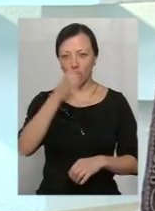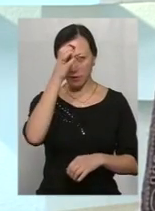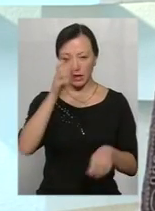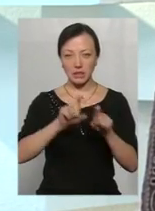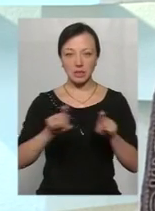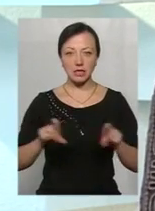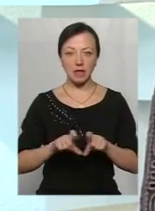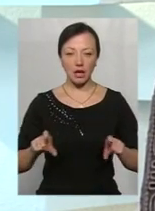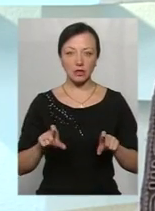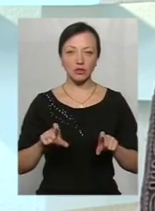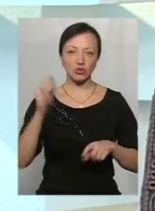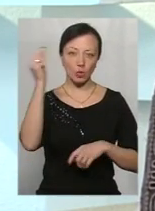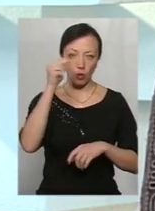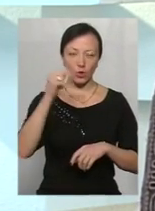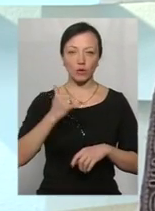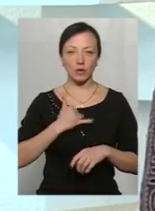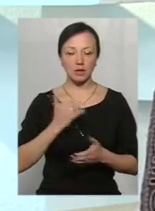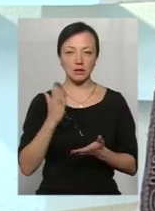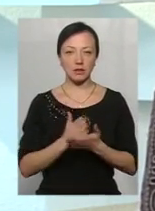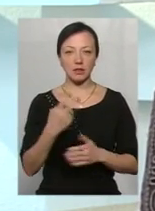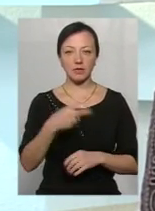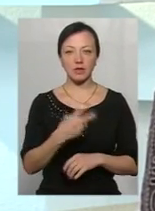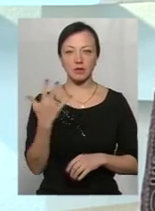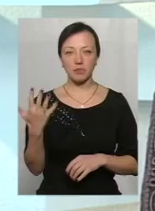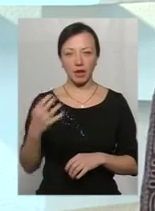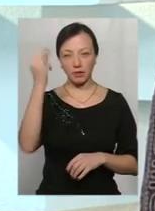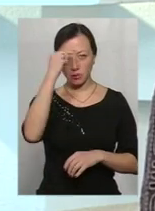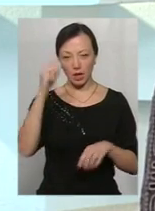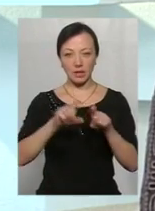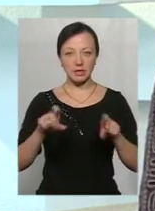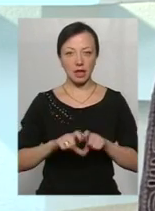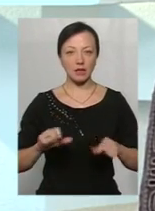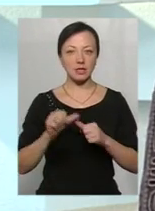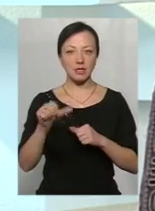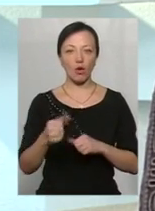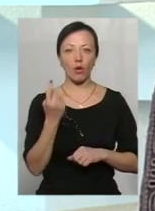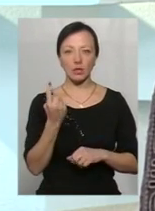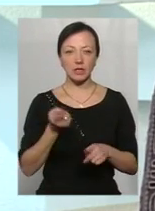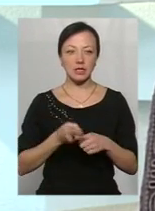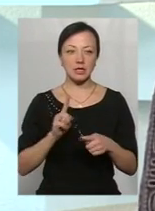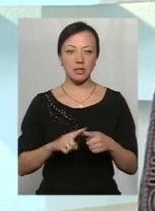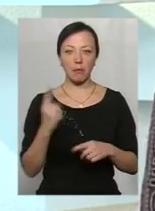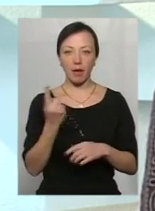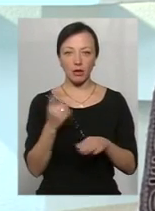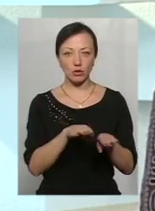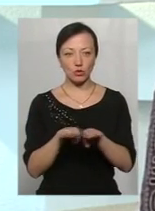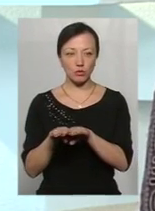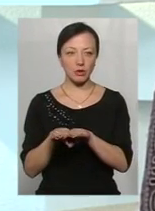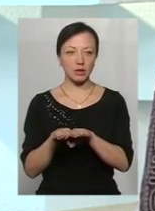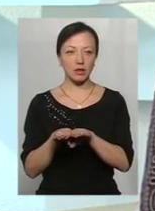заклади загальноосвітніх скіл у нас складають 25 навчальних закладів. них один – це першого ступеня,